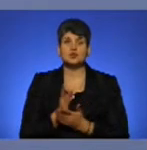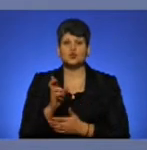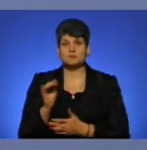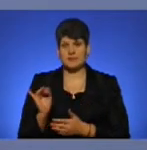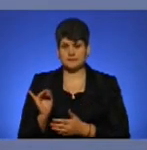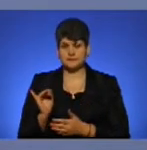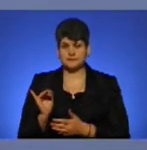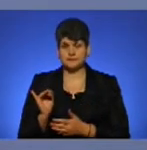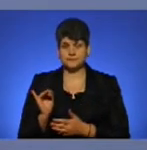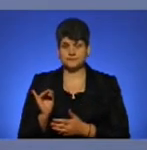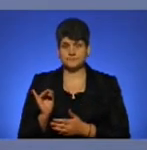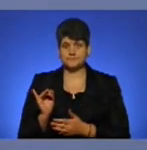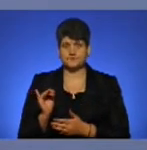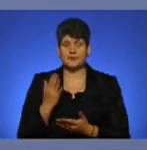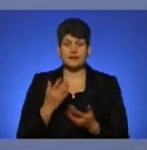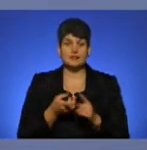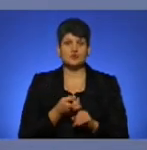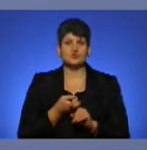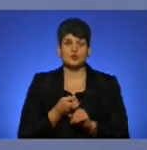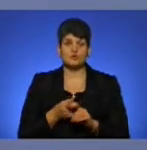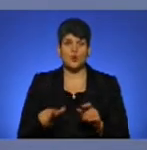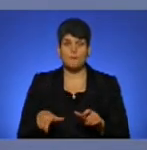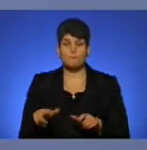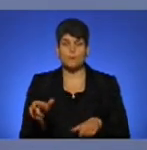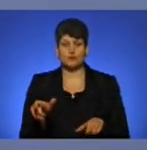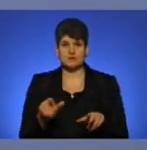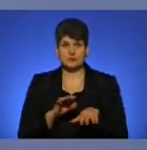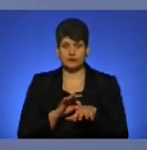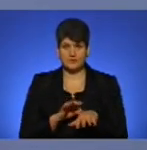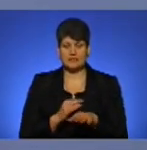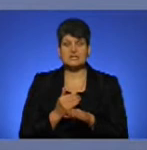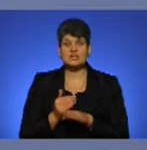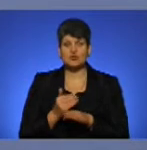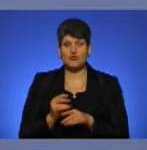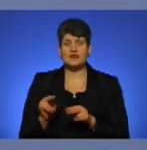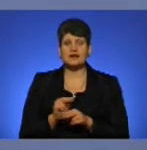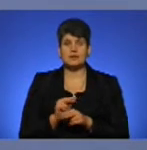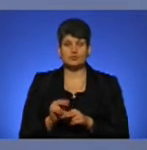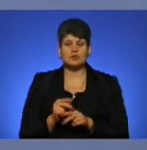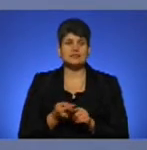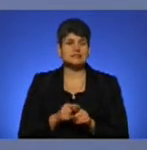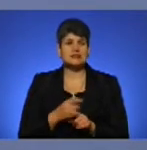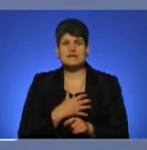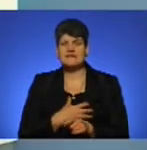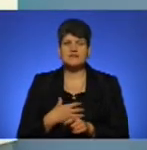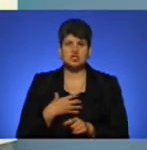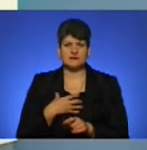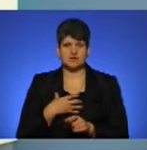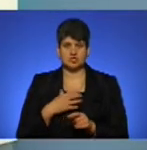стосовно полоси, проведений частковий поточний ремонт. Таких найважливіших ділянок